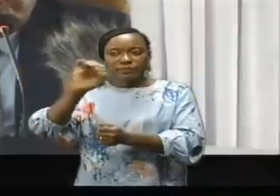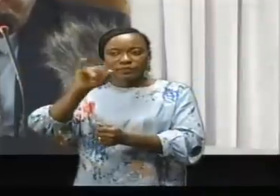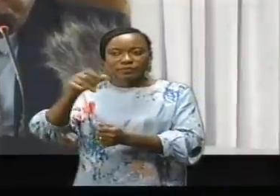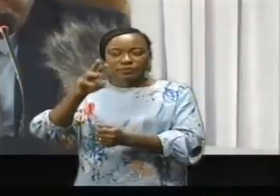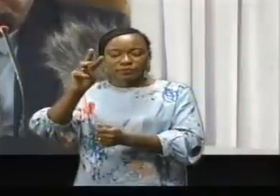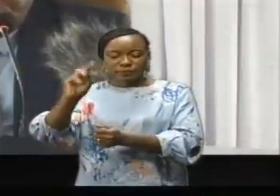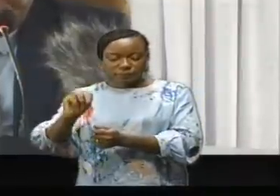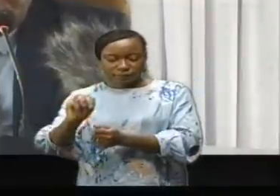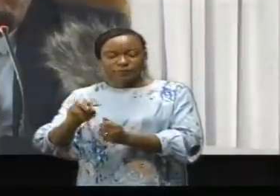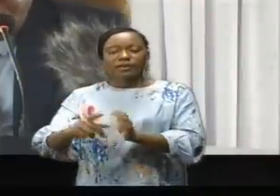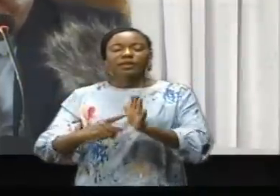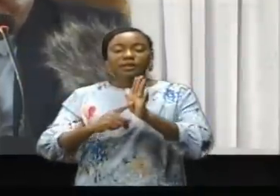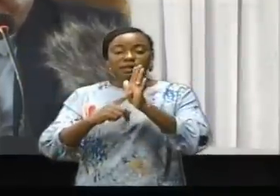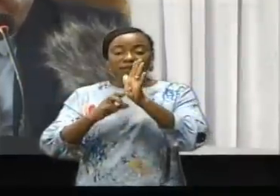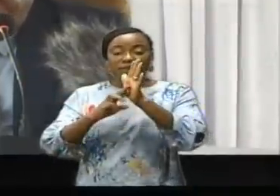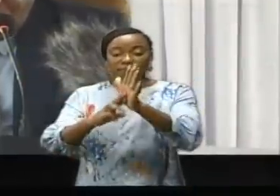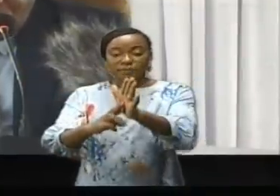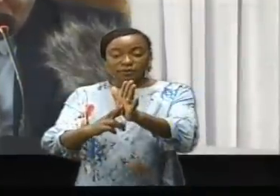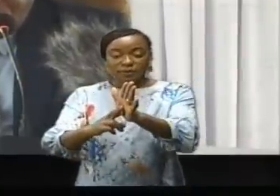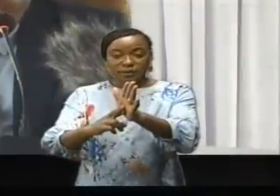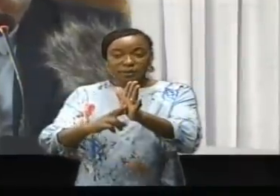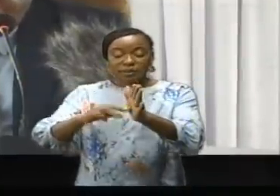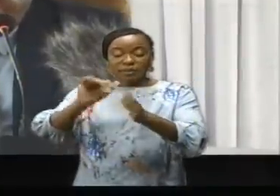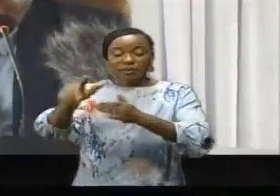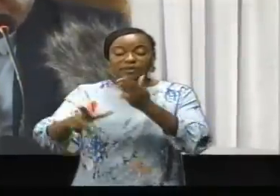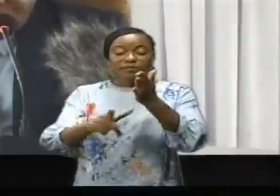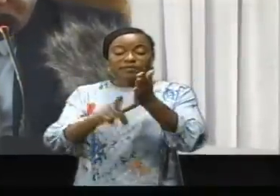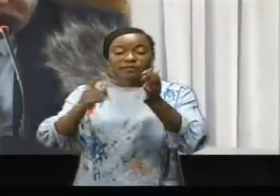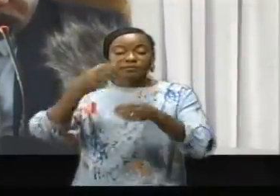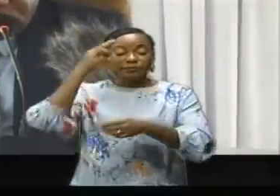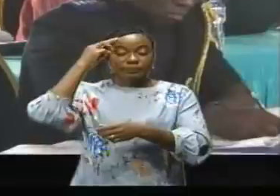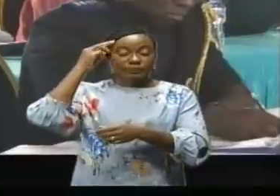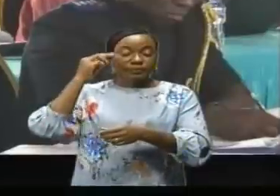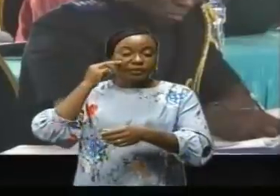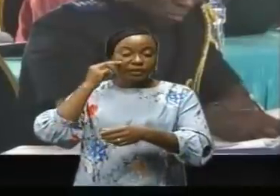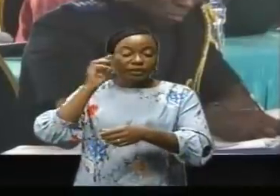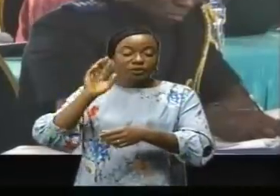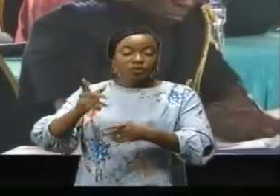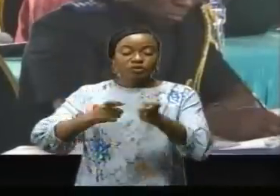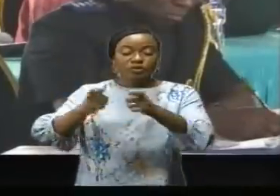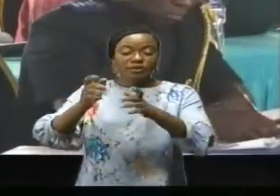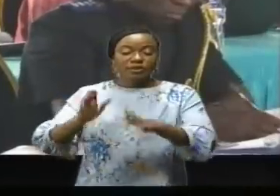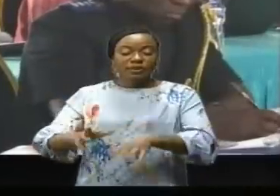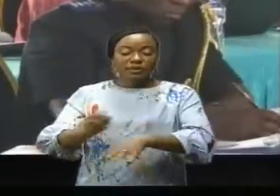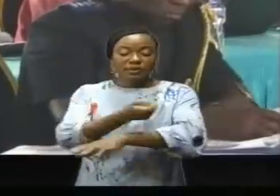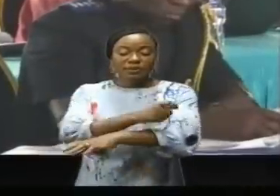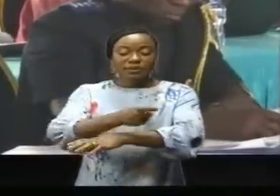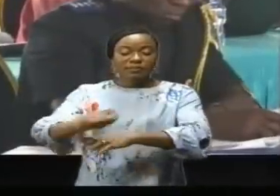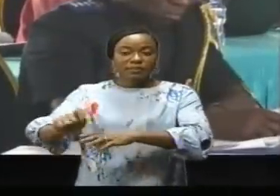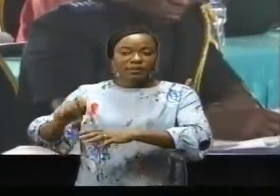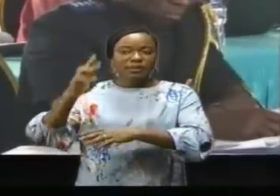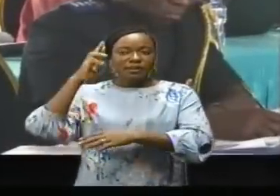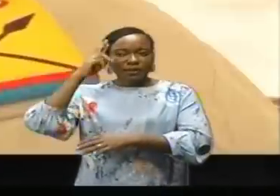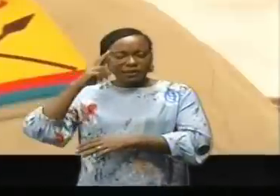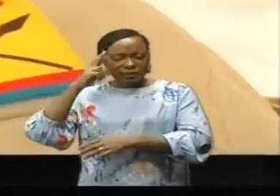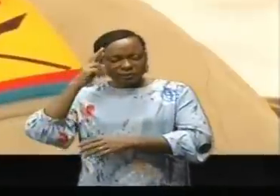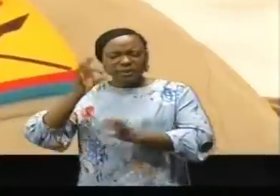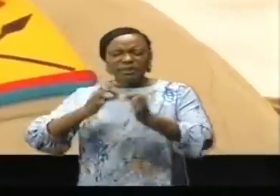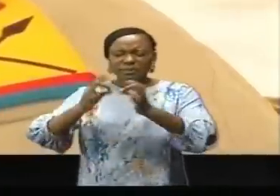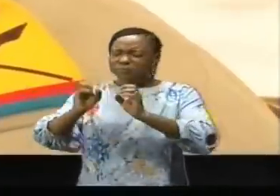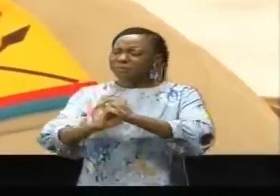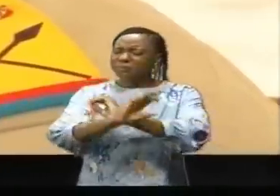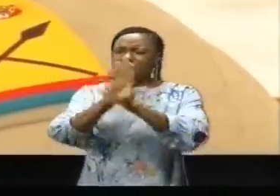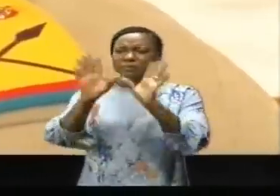représentant du vice-premier ministre, ministre de l'Intérieur, son directeur des cabinets, prend cette réflexion comme une traduction claire